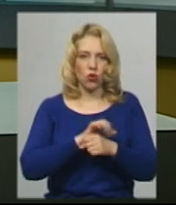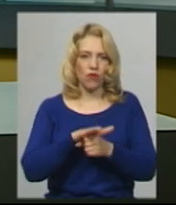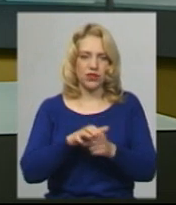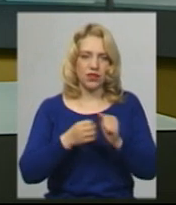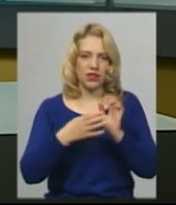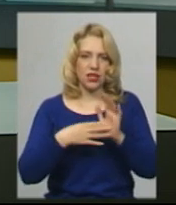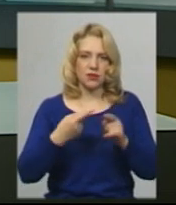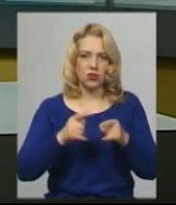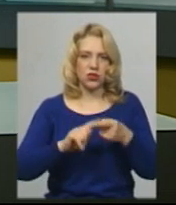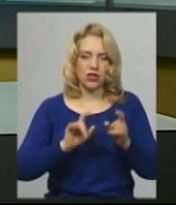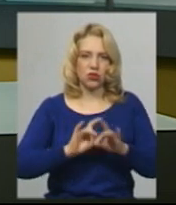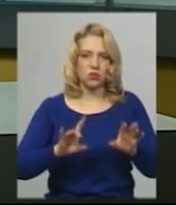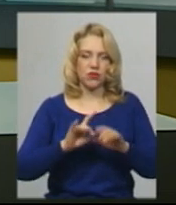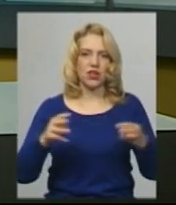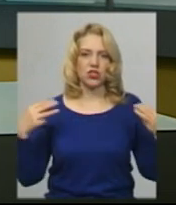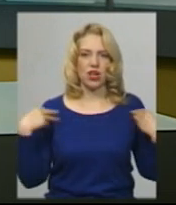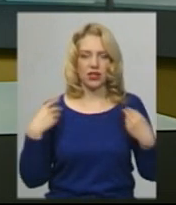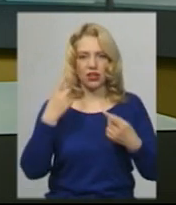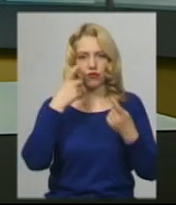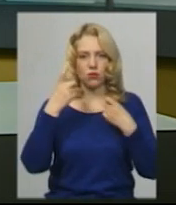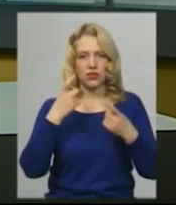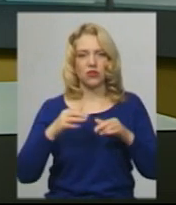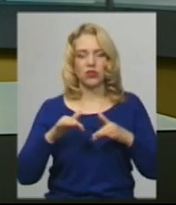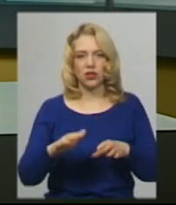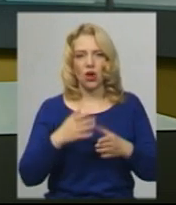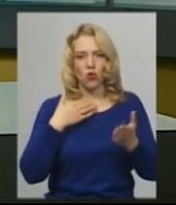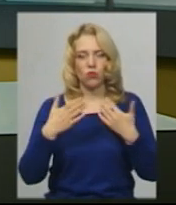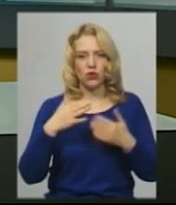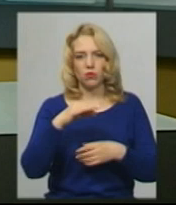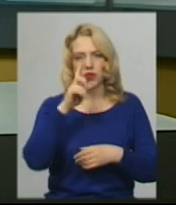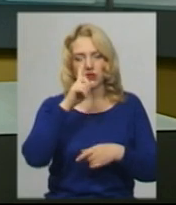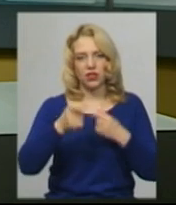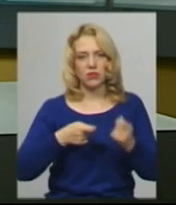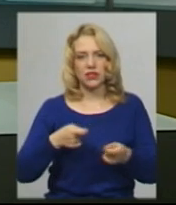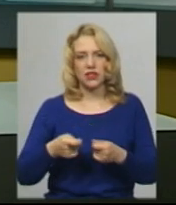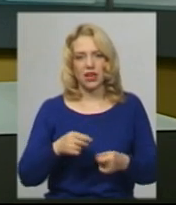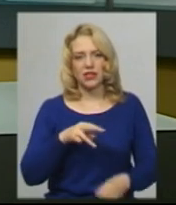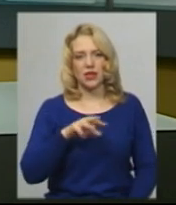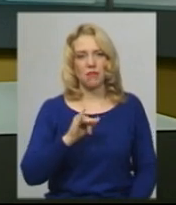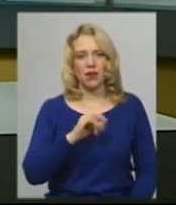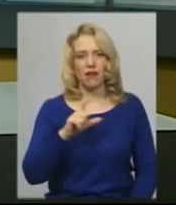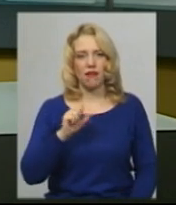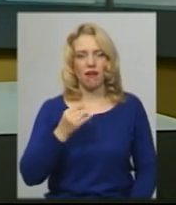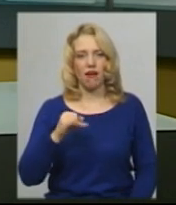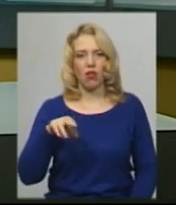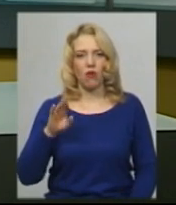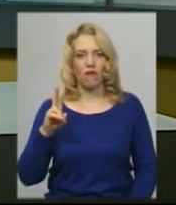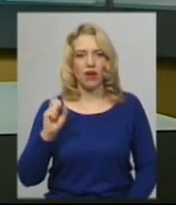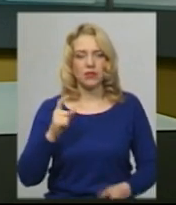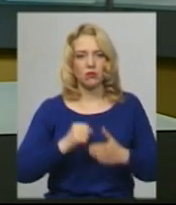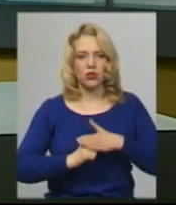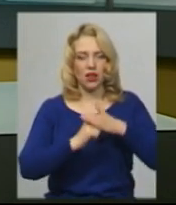управління інформаційної діяльності та комунікації з громадськістю облдержадміністрації Інна Михайлова з посиланням на